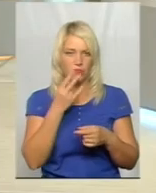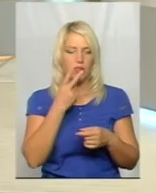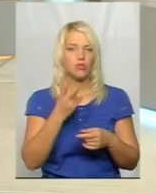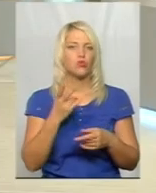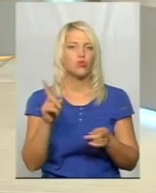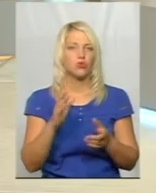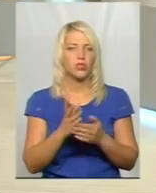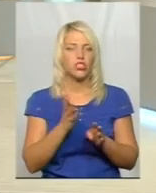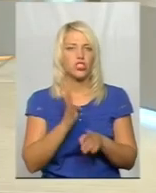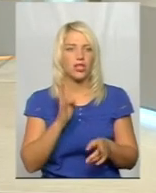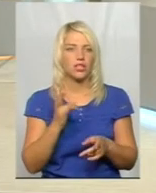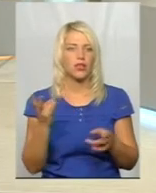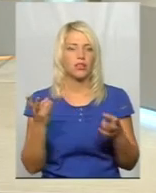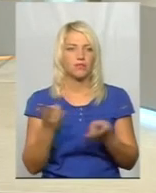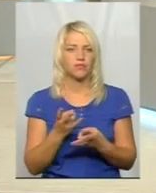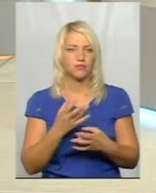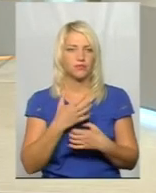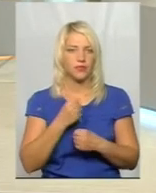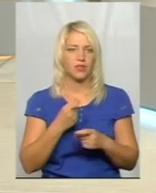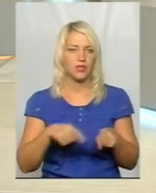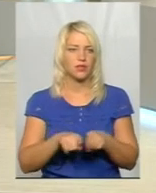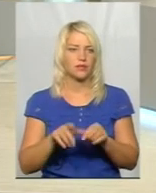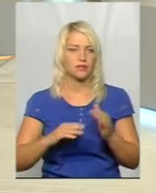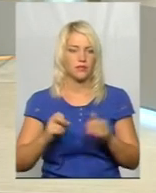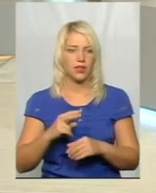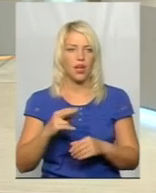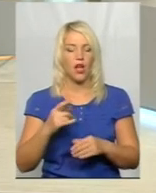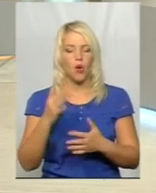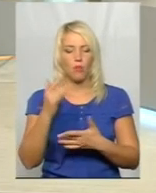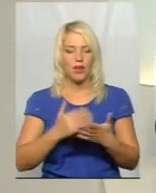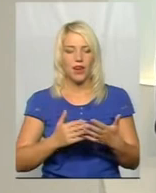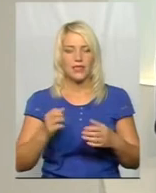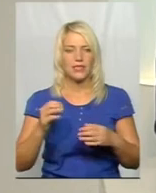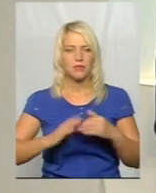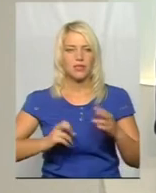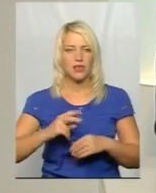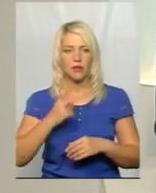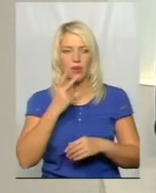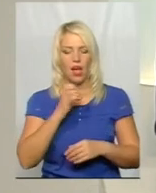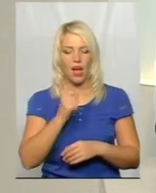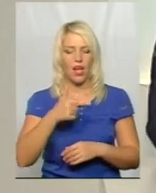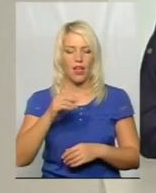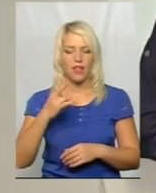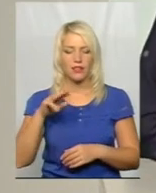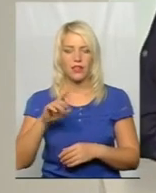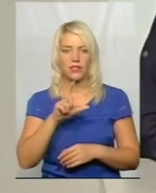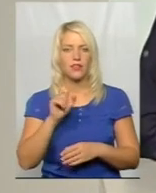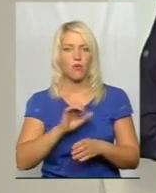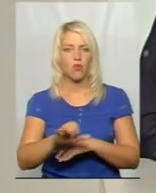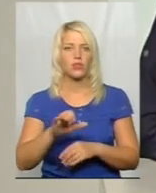виробництвом. А ще в переліку спеціальностей, яким навчаєте, побачили агент з постачання. Це теж щось нове?